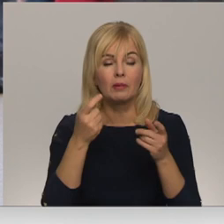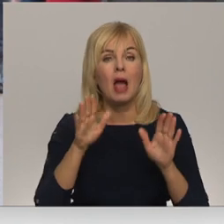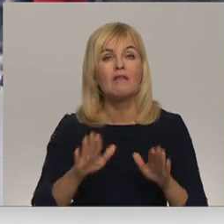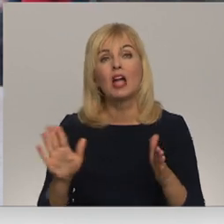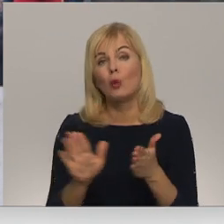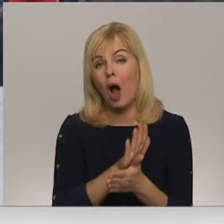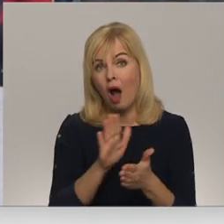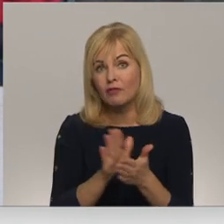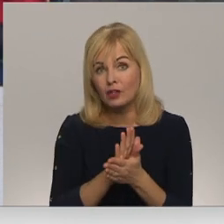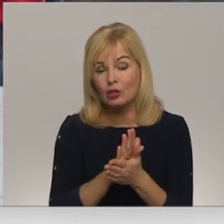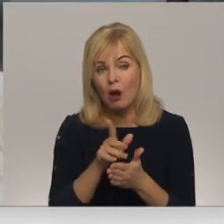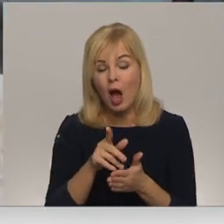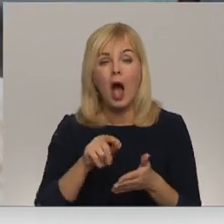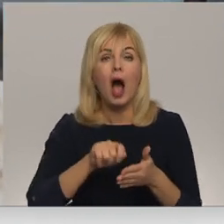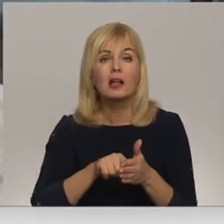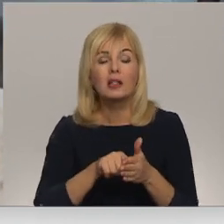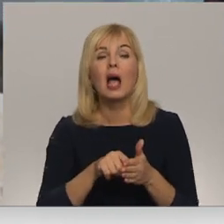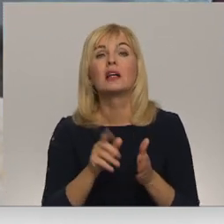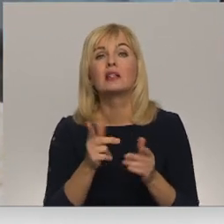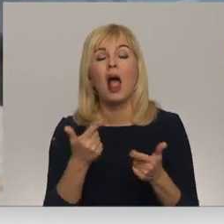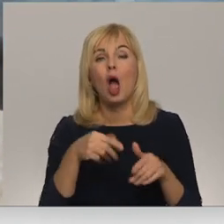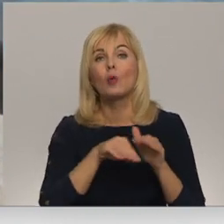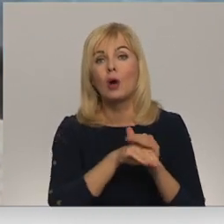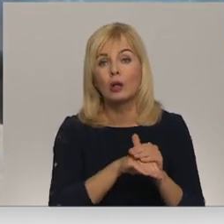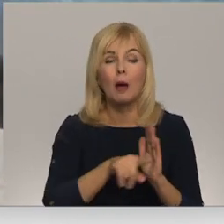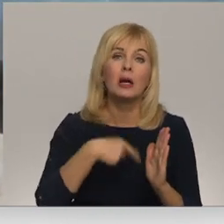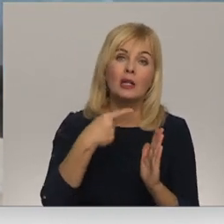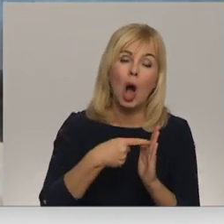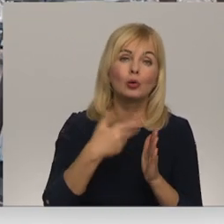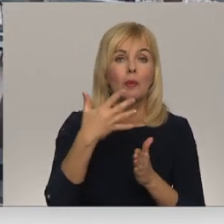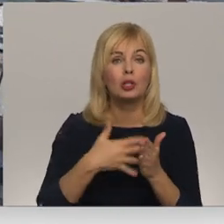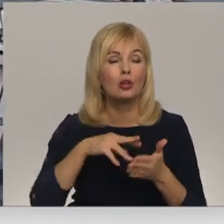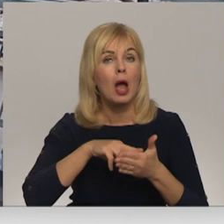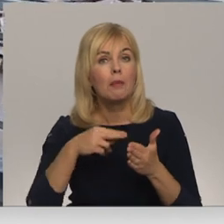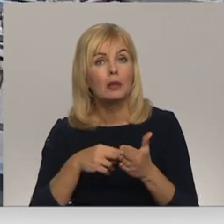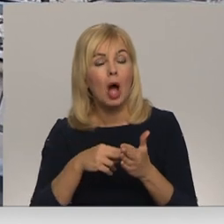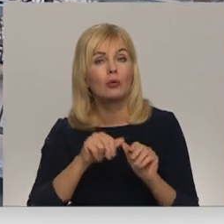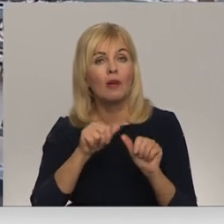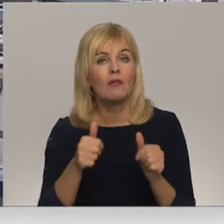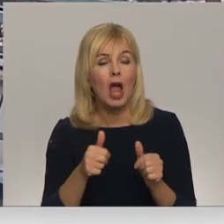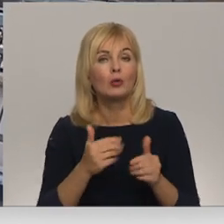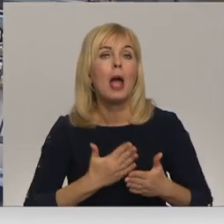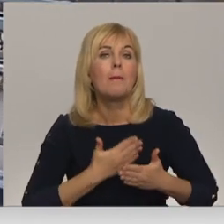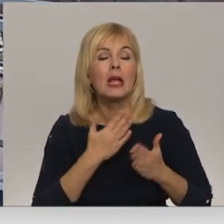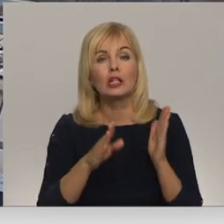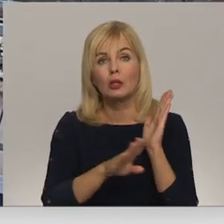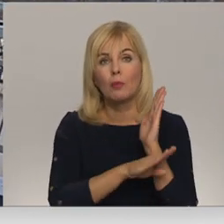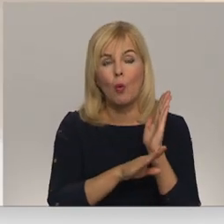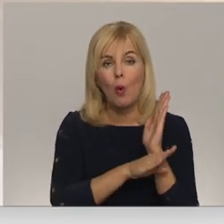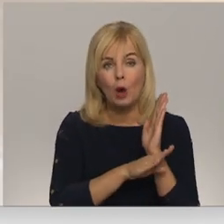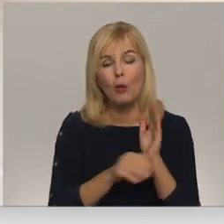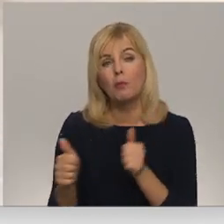laikrakstā un kādu laiku atslēgas glabājot. Savukārt, lai jautājumu risinātu, planots ir veidot mīlestības koku alaju blaku stiltam.